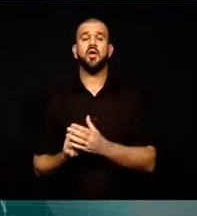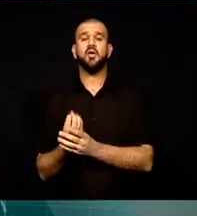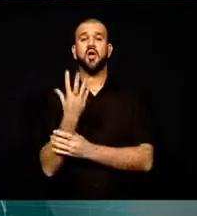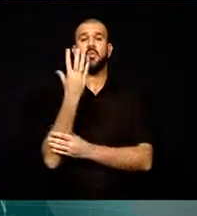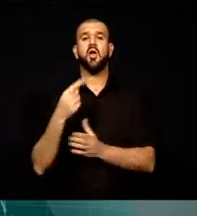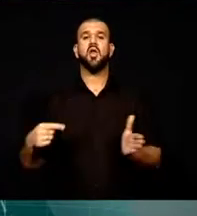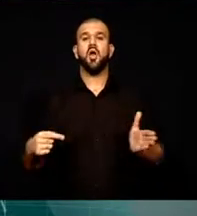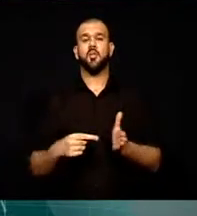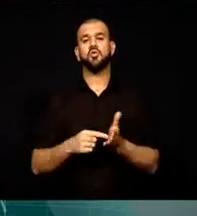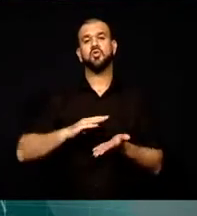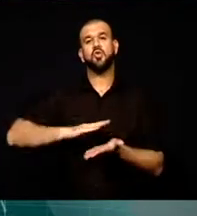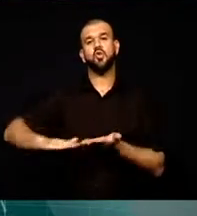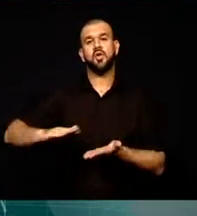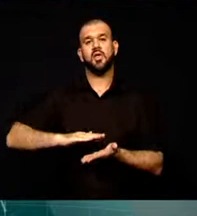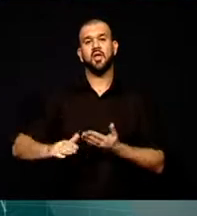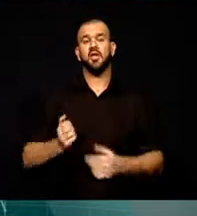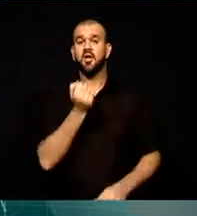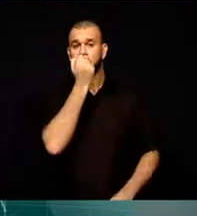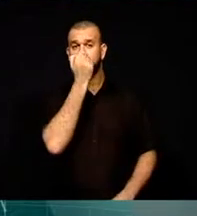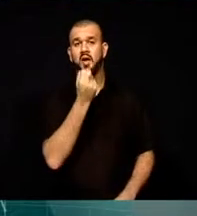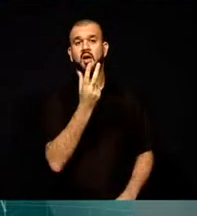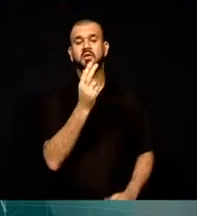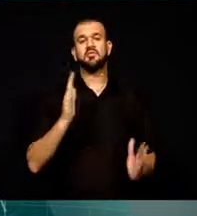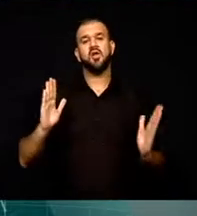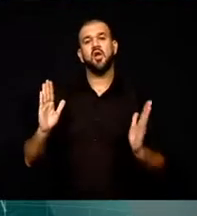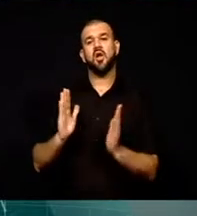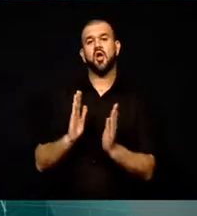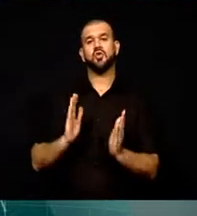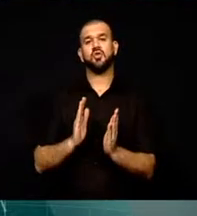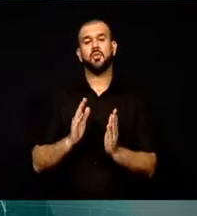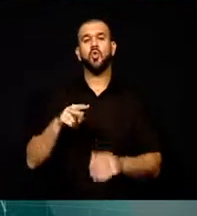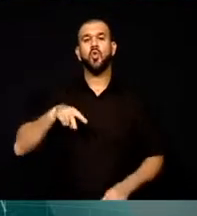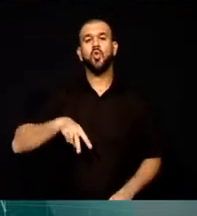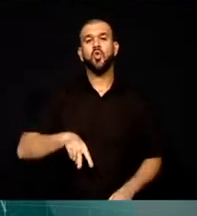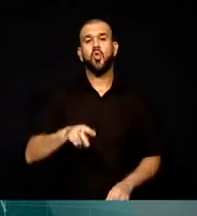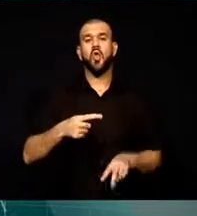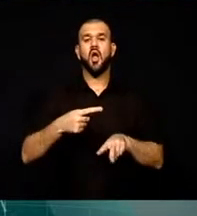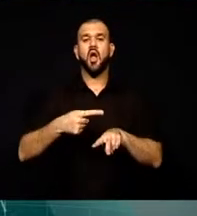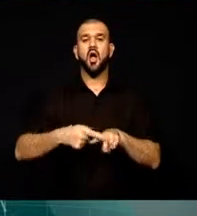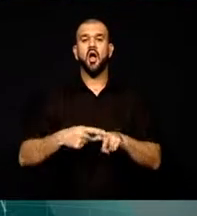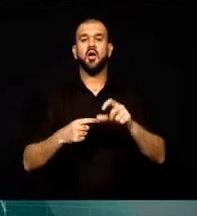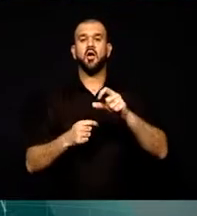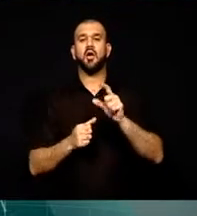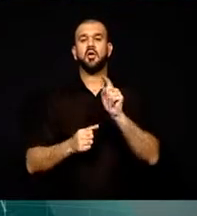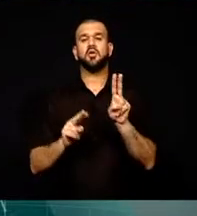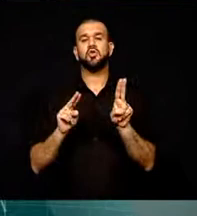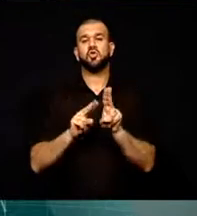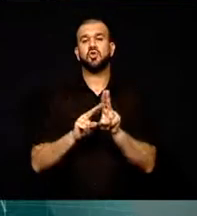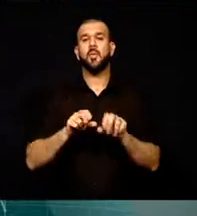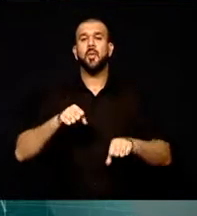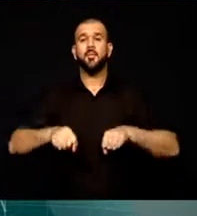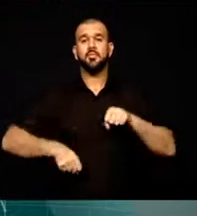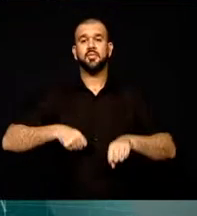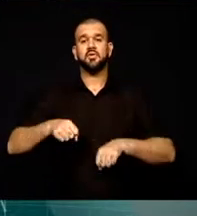amacıyla düzenlediği kansere karşı yola çık bisiklet turu Lefkoşa'da